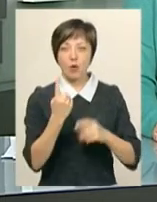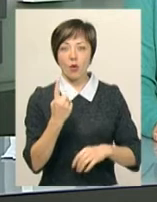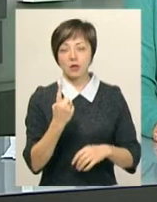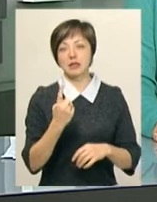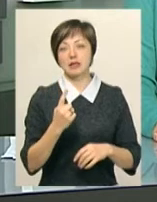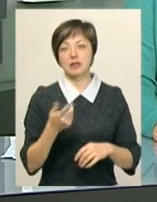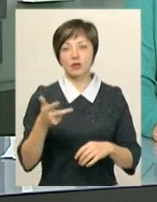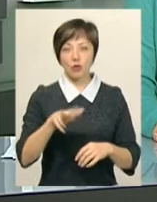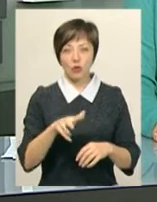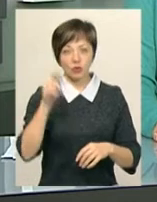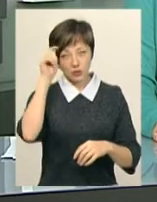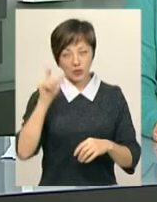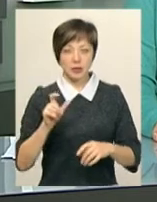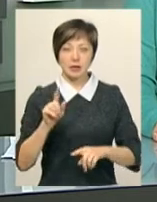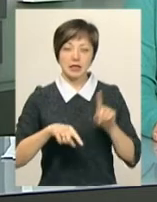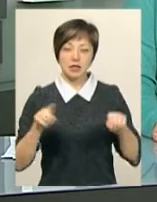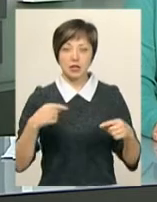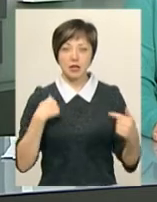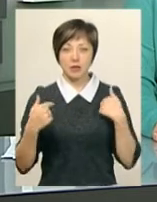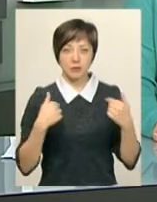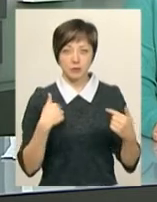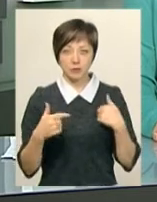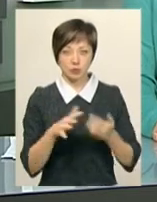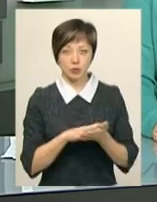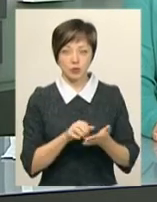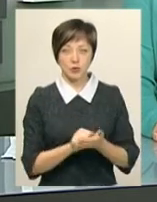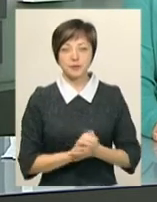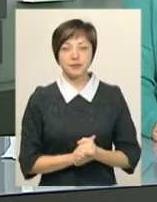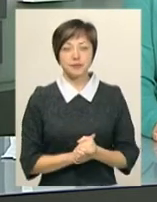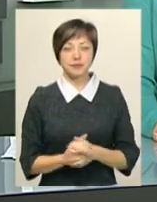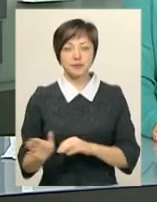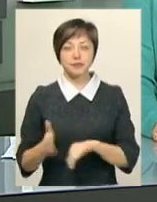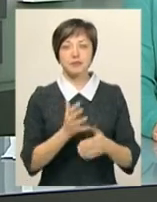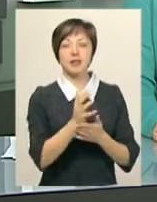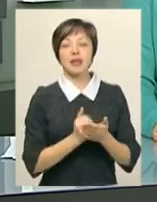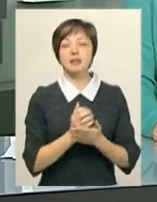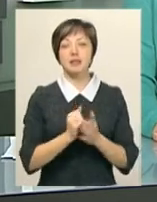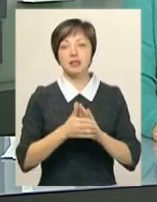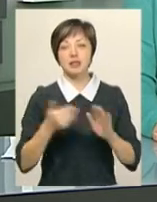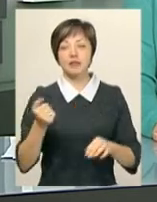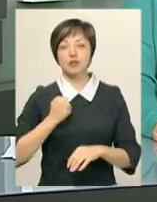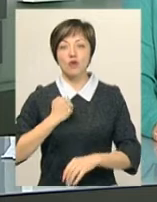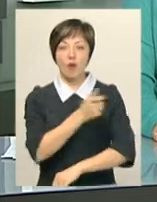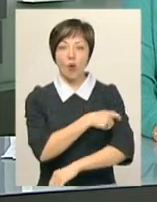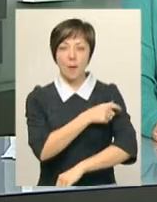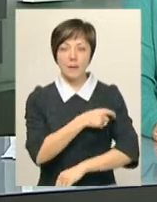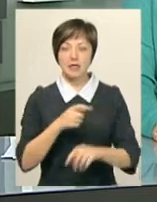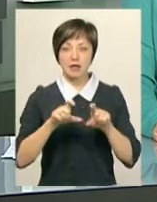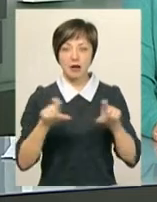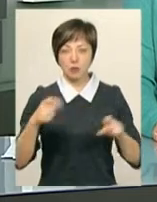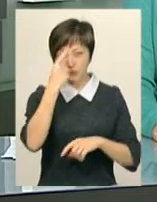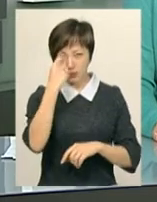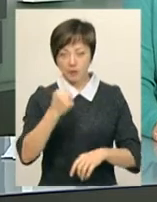із трьох чоловіків отримали незначні трілесні ушкодження. Резервістів кличуть до Хмельницького військового комісаріату. Про це